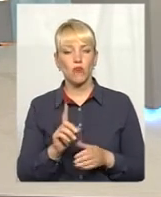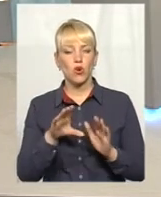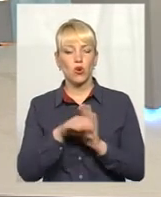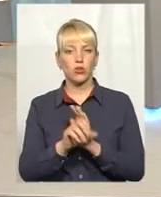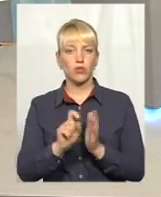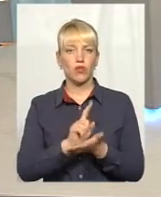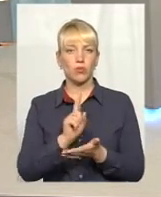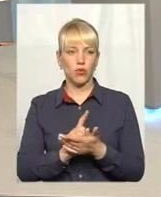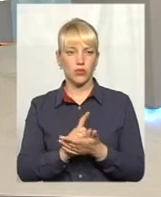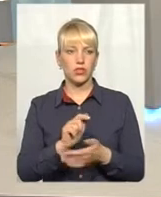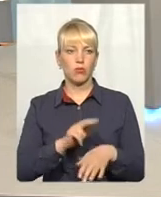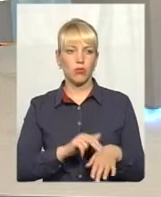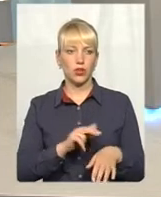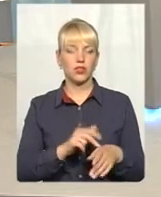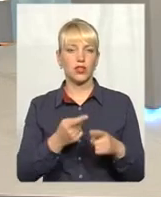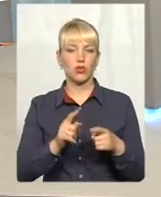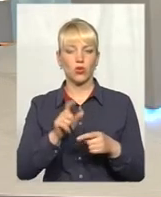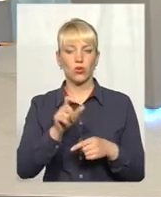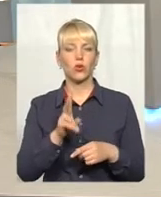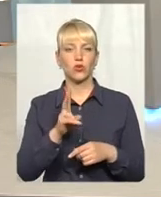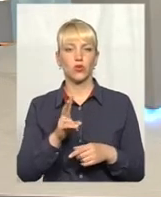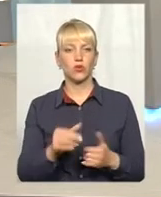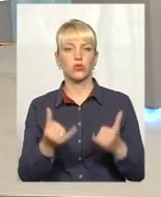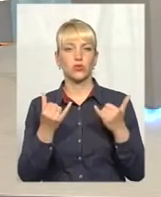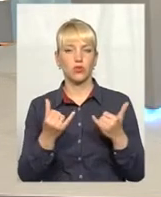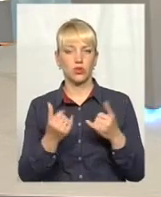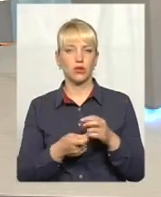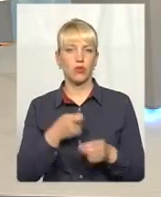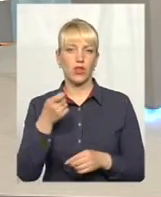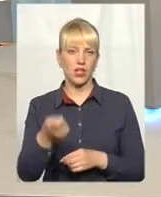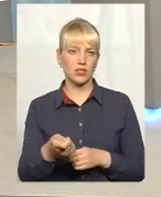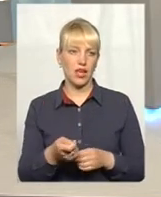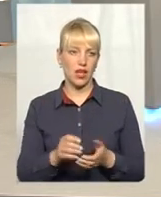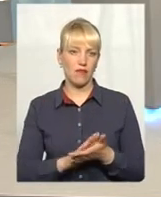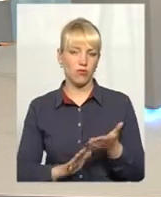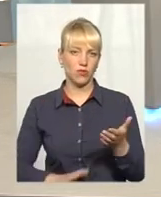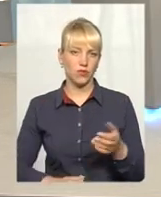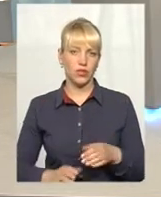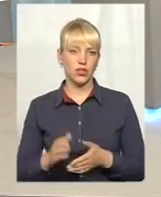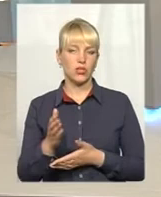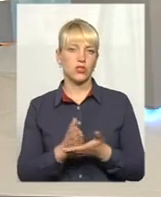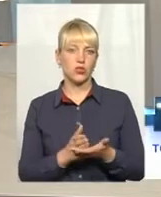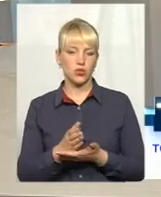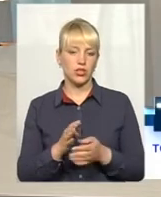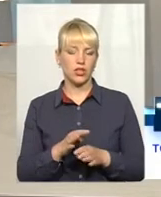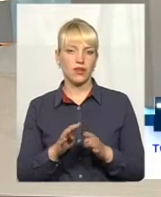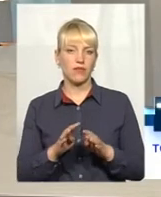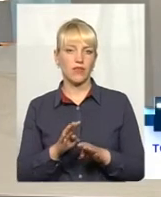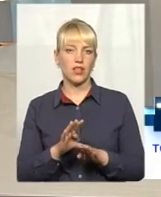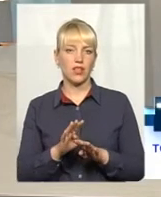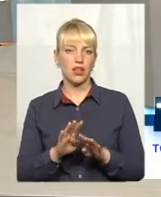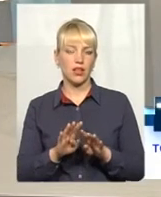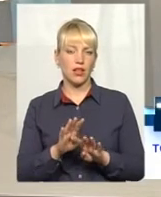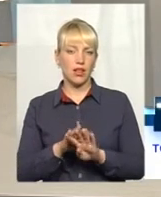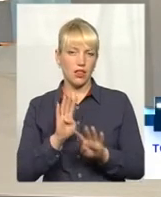в обов'язки поліцейського того, який сьогодні подає заяву служити в лавах патрульної